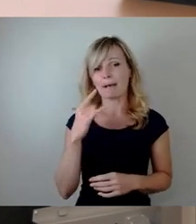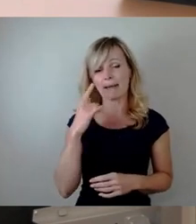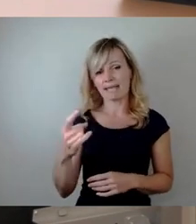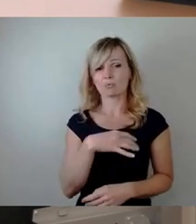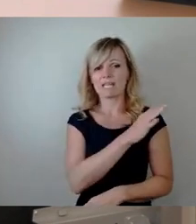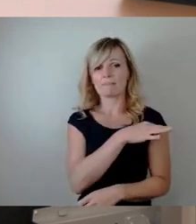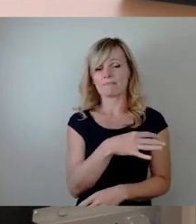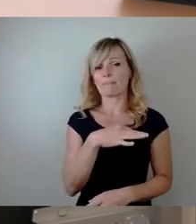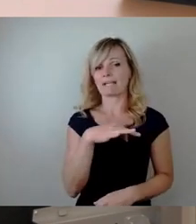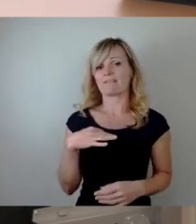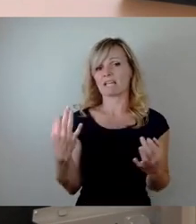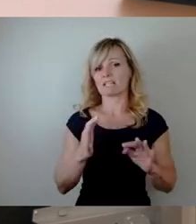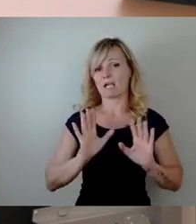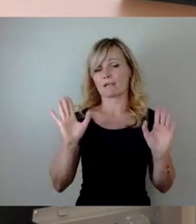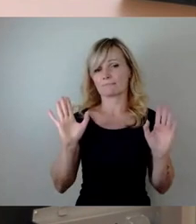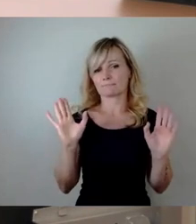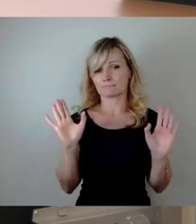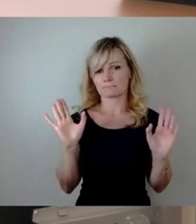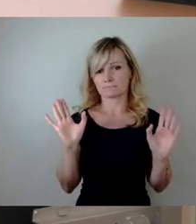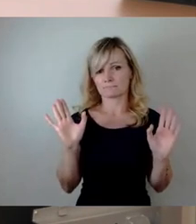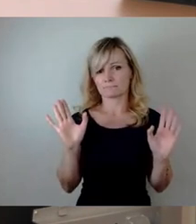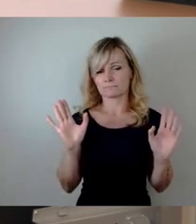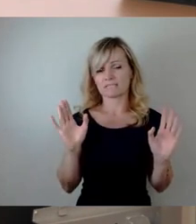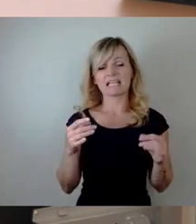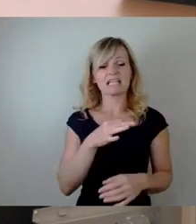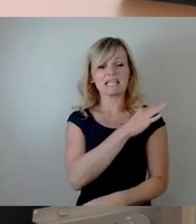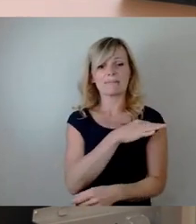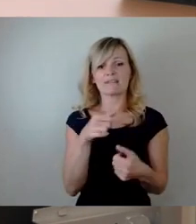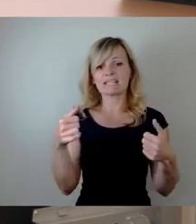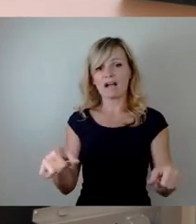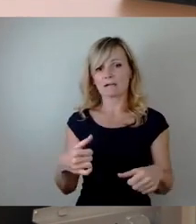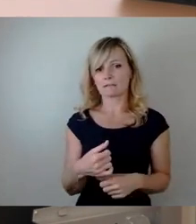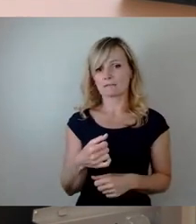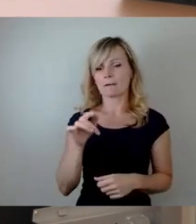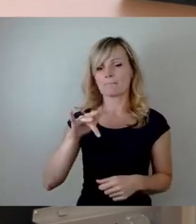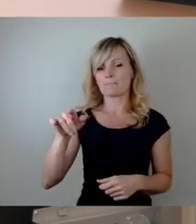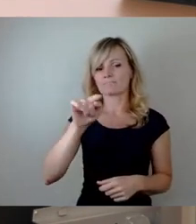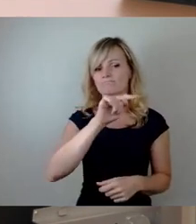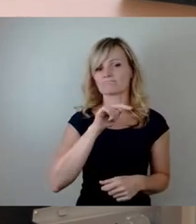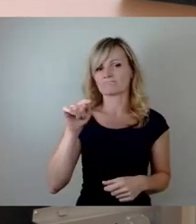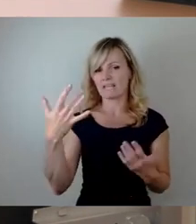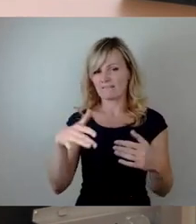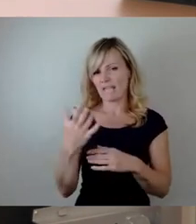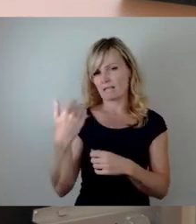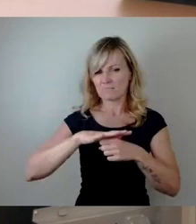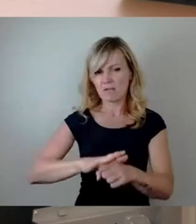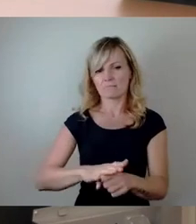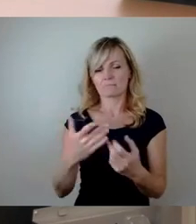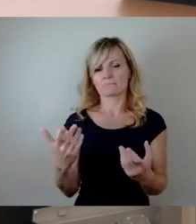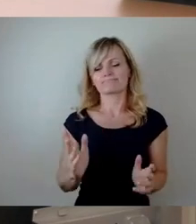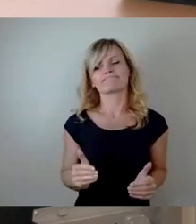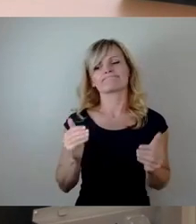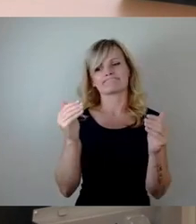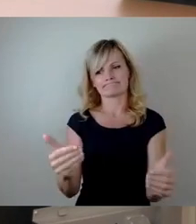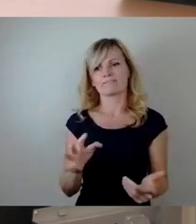Und der Impfzwang, der an manchen Stellen ausgeübt wurde, ist im Nachgang sicherlich für zukünftige Dinge